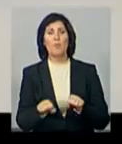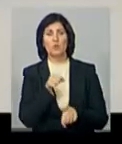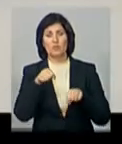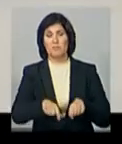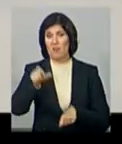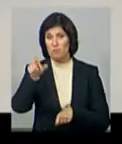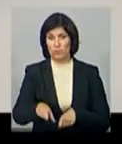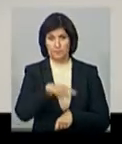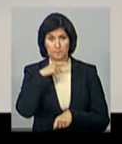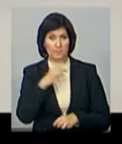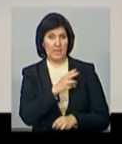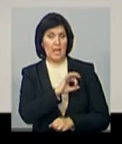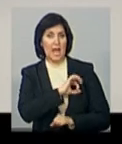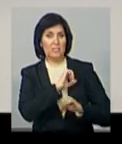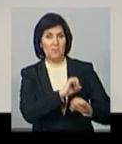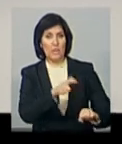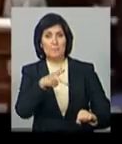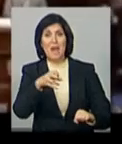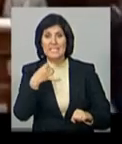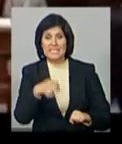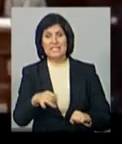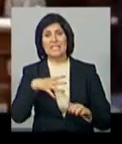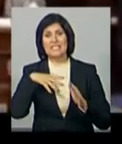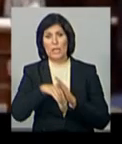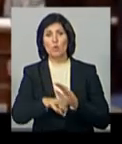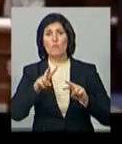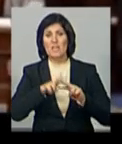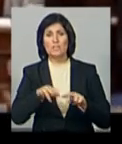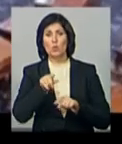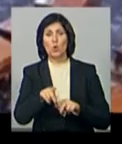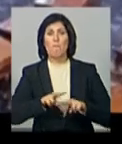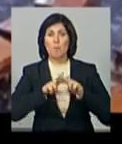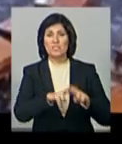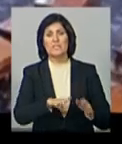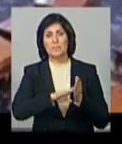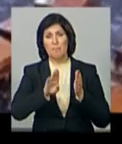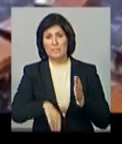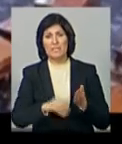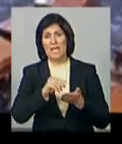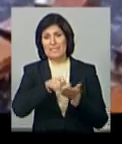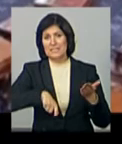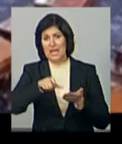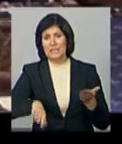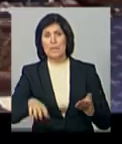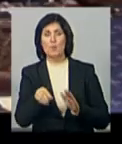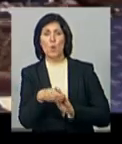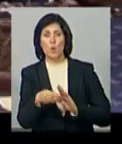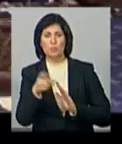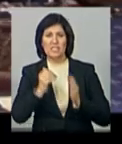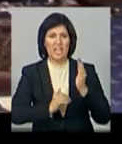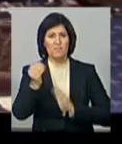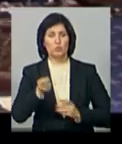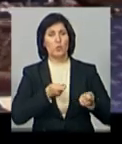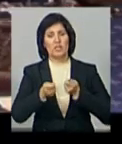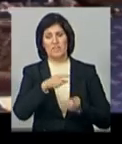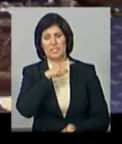людини. Російський адвокат Сергій Магнітський загинув у в'язниці, куди його посадили після статей про корупцію серед найвищого